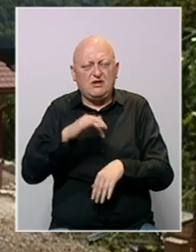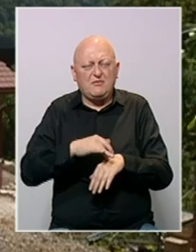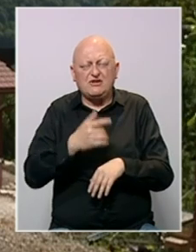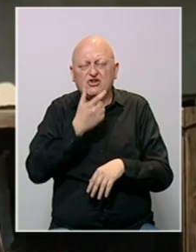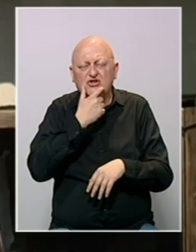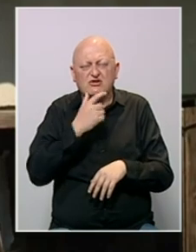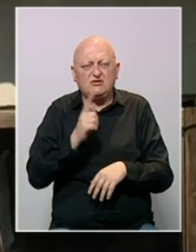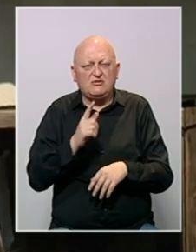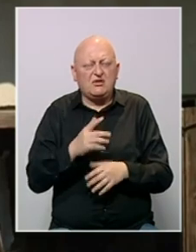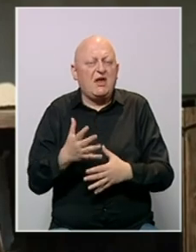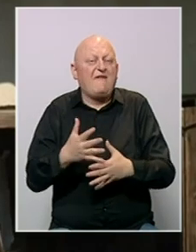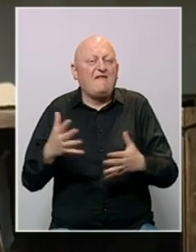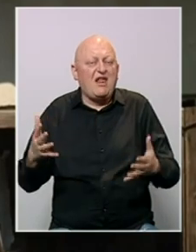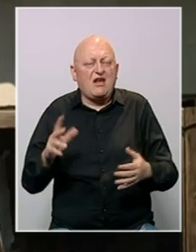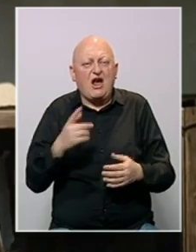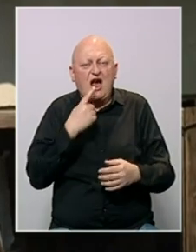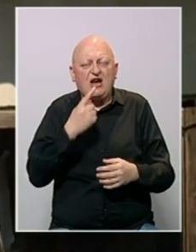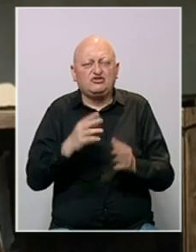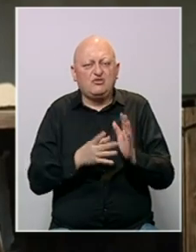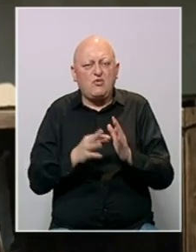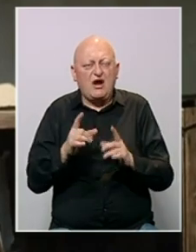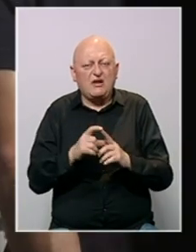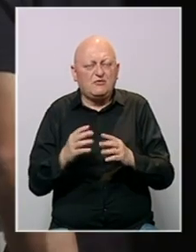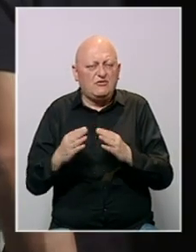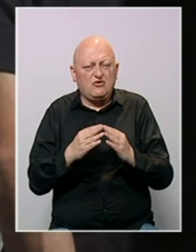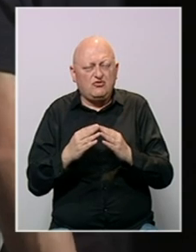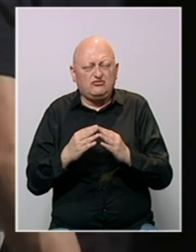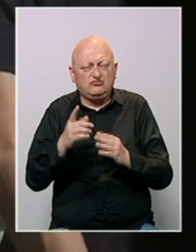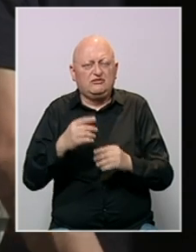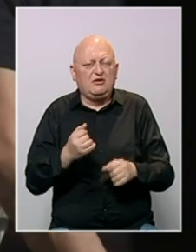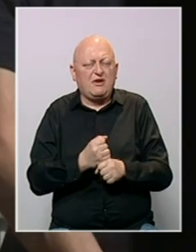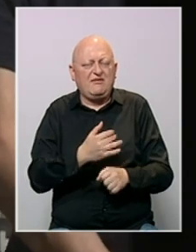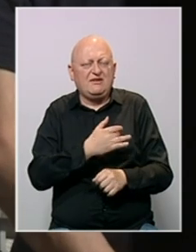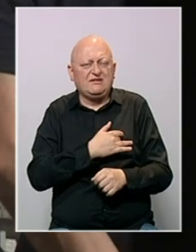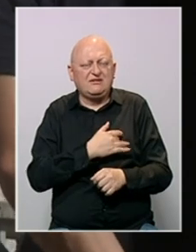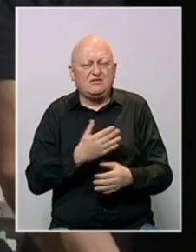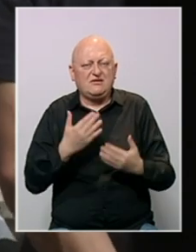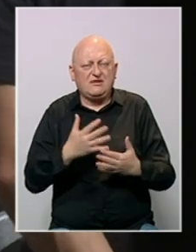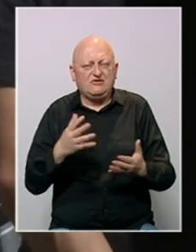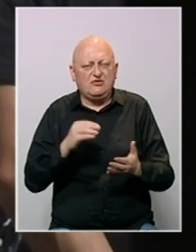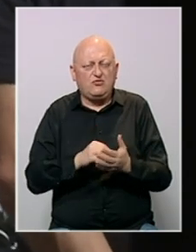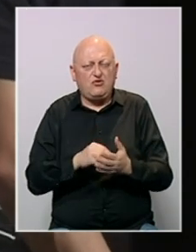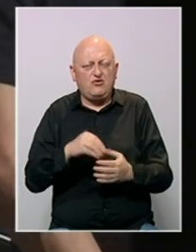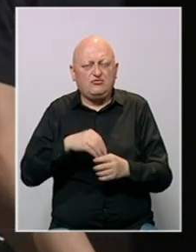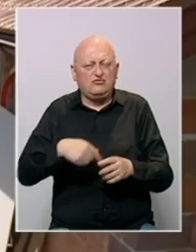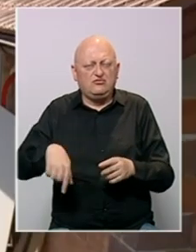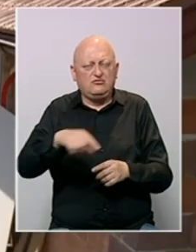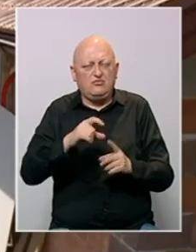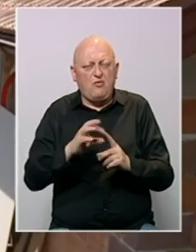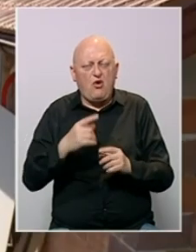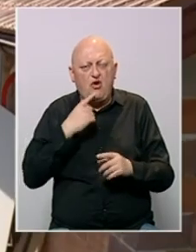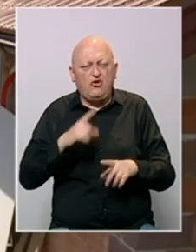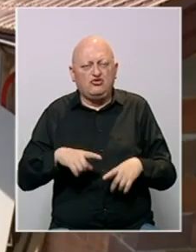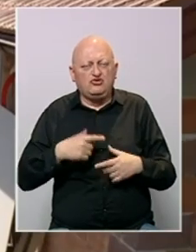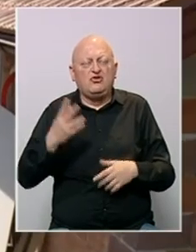stare. Nije naročito velika, ali kako kažu Muharemove komšije, grade je srcem. Zahvaljujući velikom broju mještana pokoja od kojih mnogi